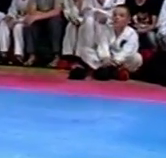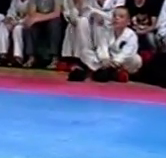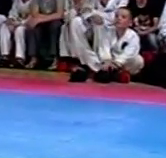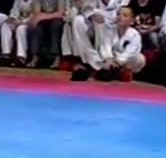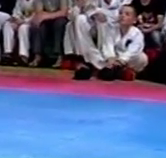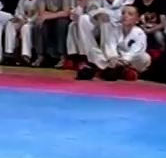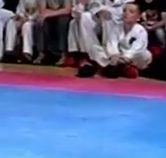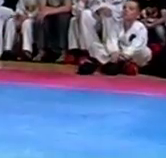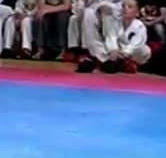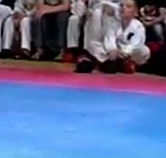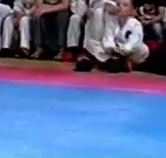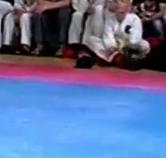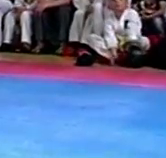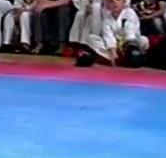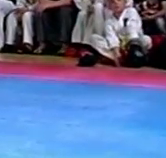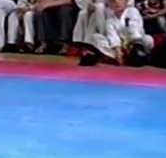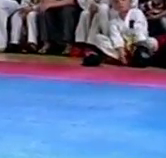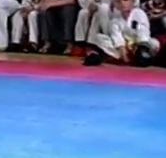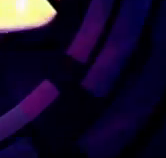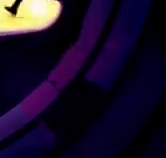Олександр Сметанко, Роман Сташенко – новини спорту.